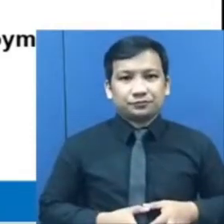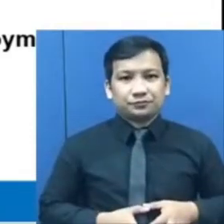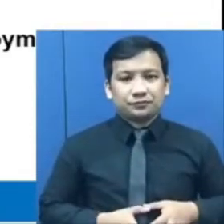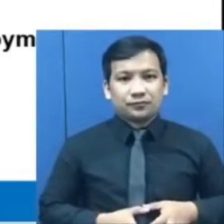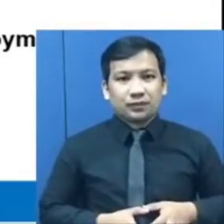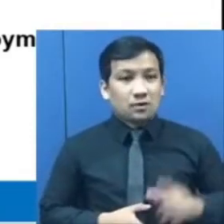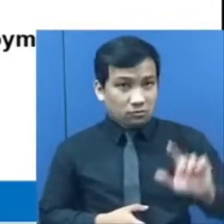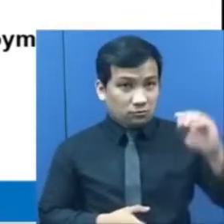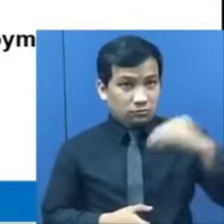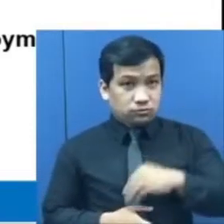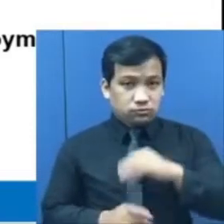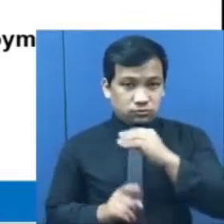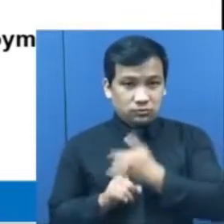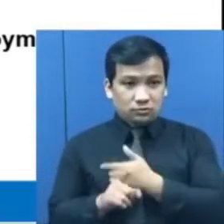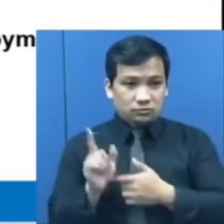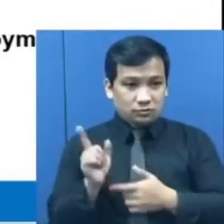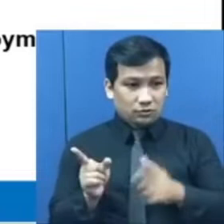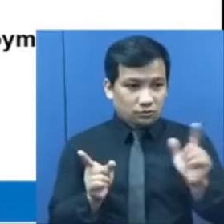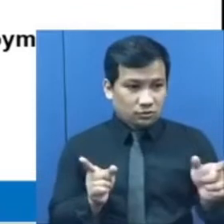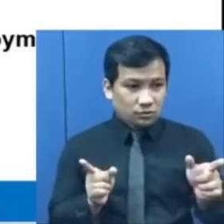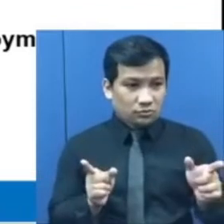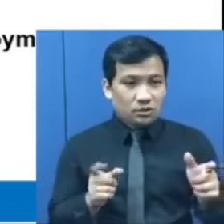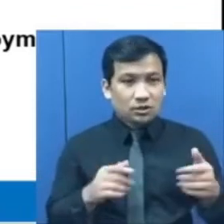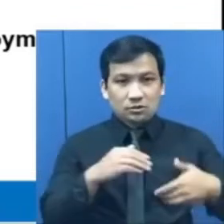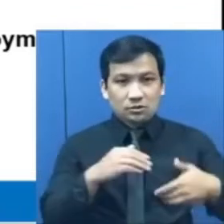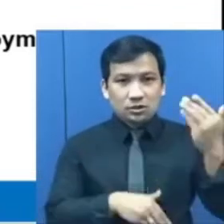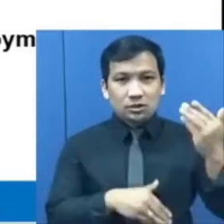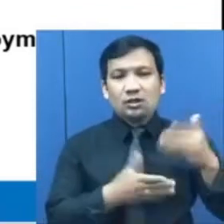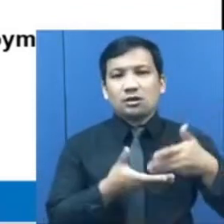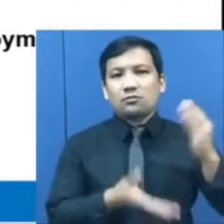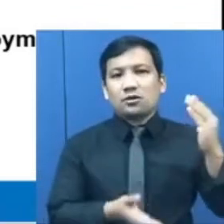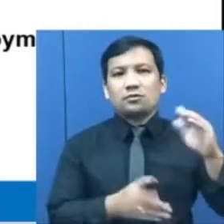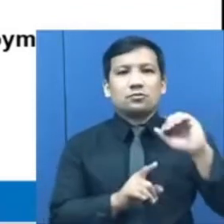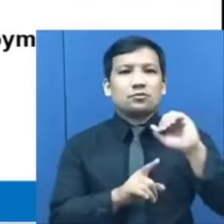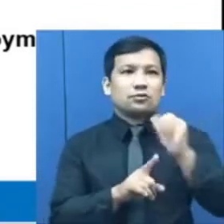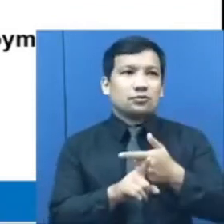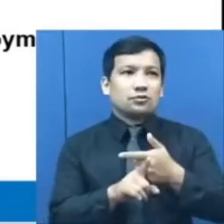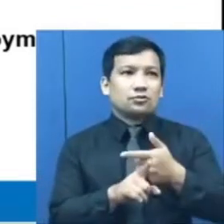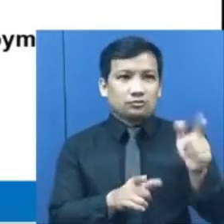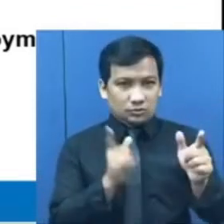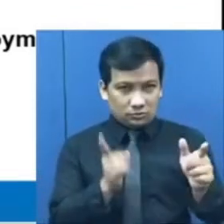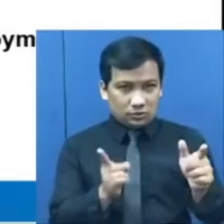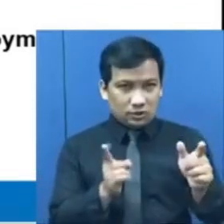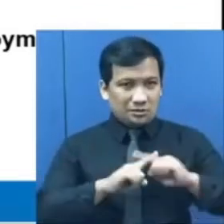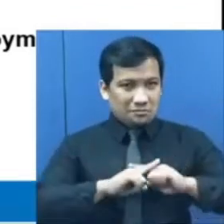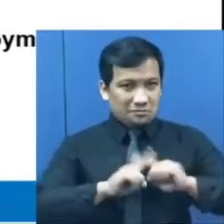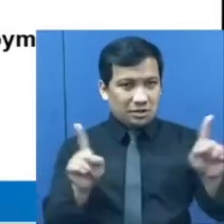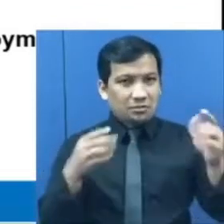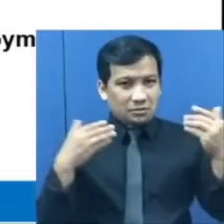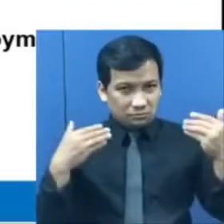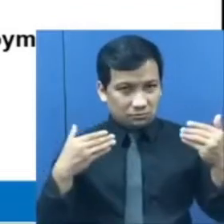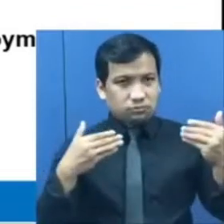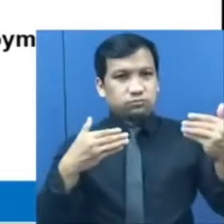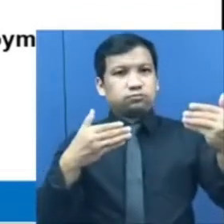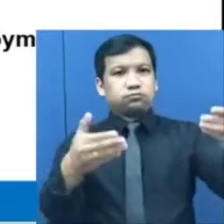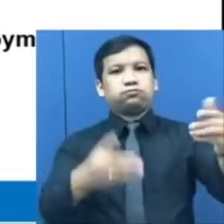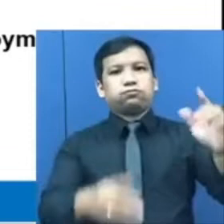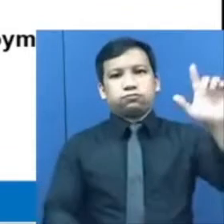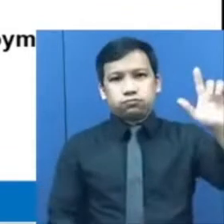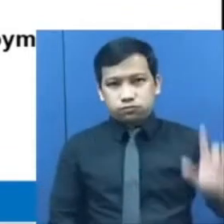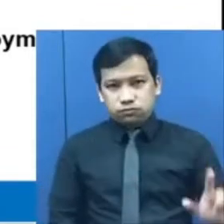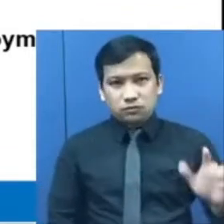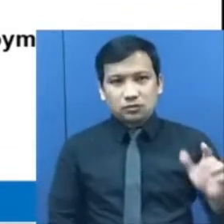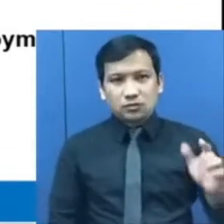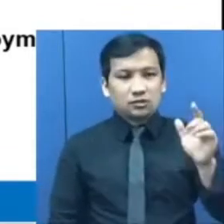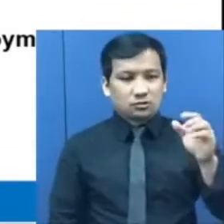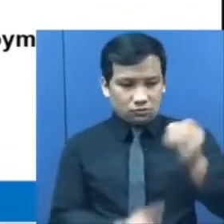naman noong Hulyo 2021. Nagkaroon ng pagtaas noong Agusto 2021, ngunit nagpatuloy ang pagbaba hanggang nitong